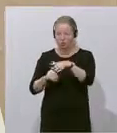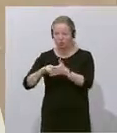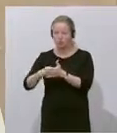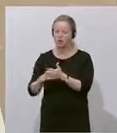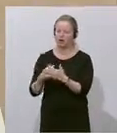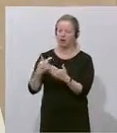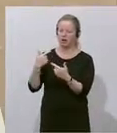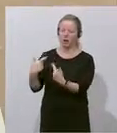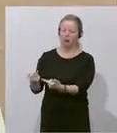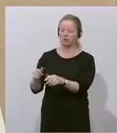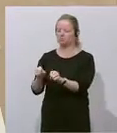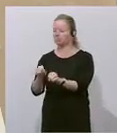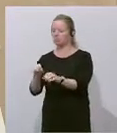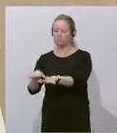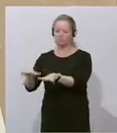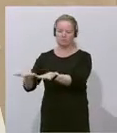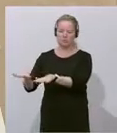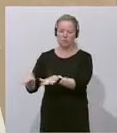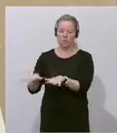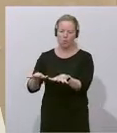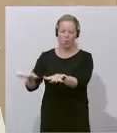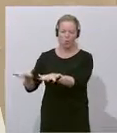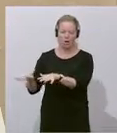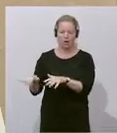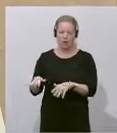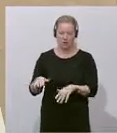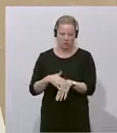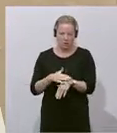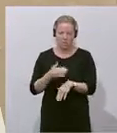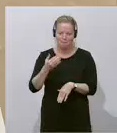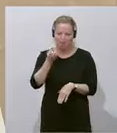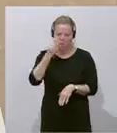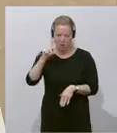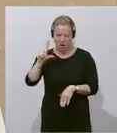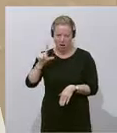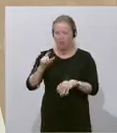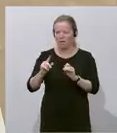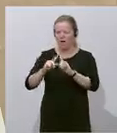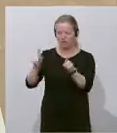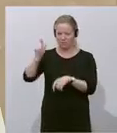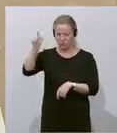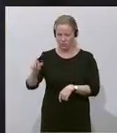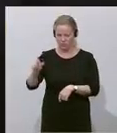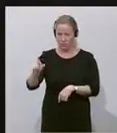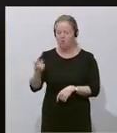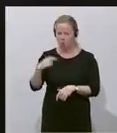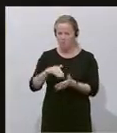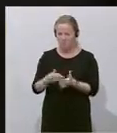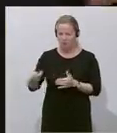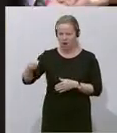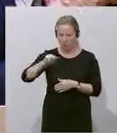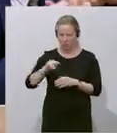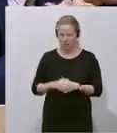Also jetzt kugeln die Schlüssel, sagen wir mal von Gernot Blümel, kann ja bei anderer sein, diese Frage wird ja noch beantwortet,